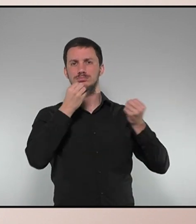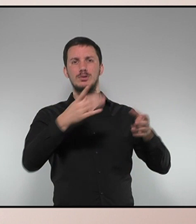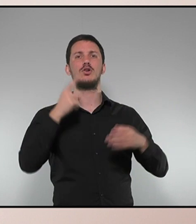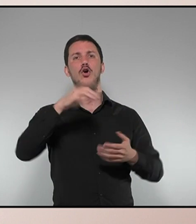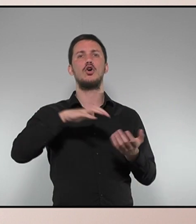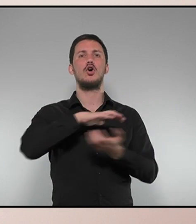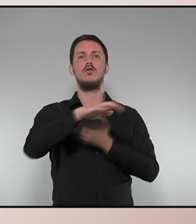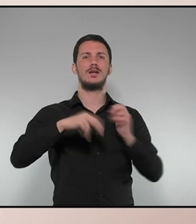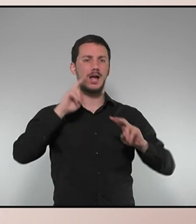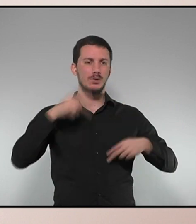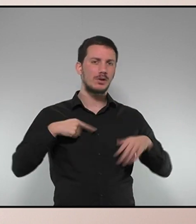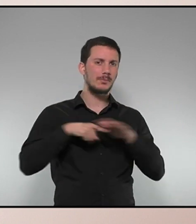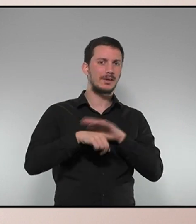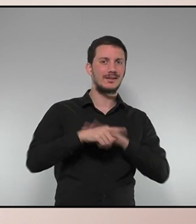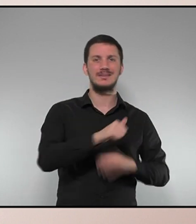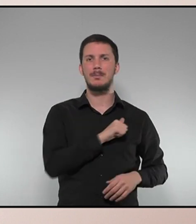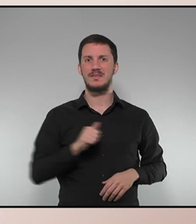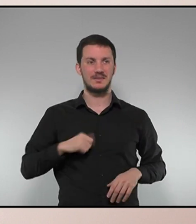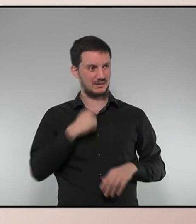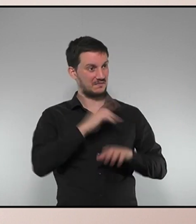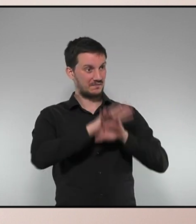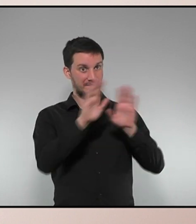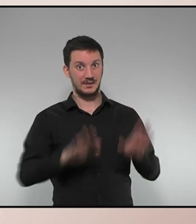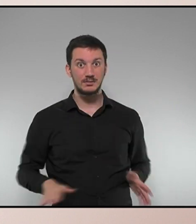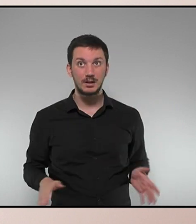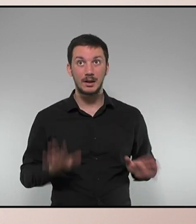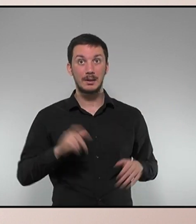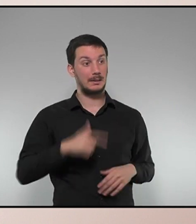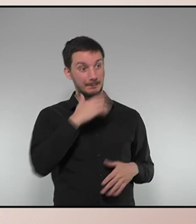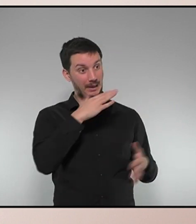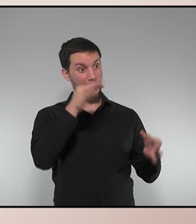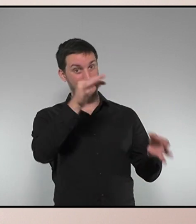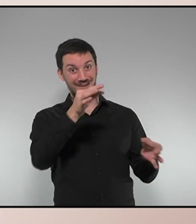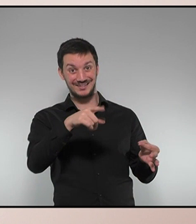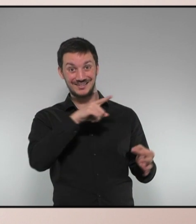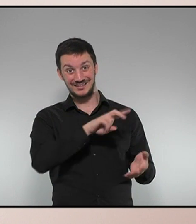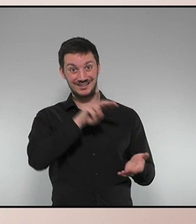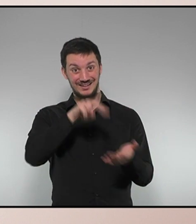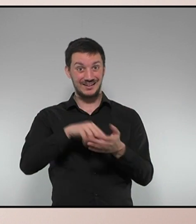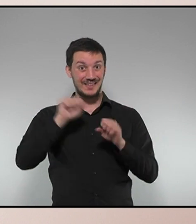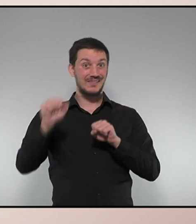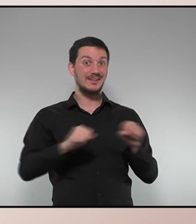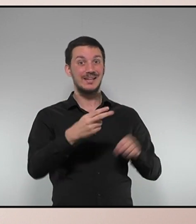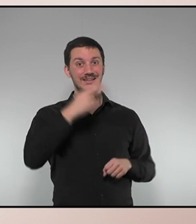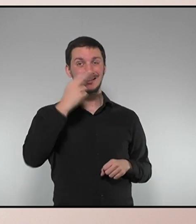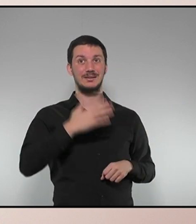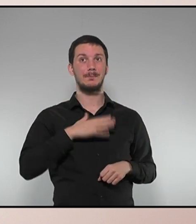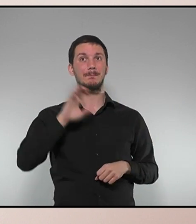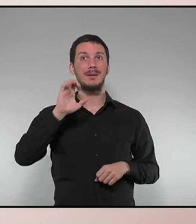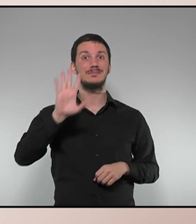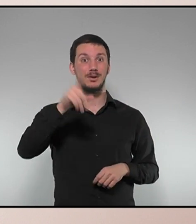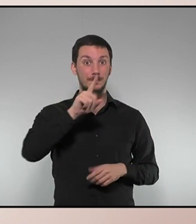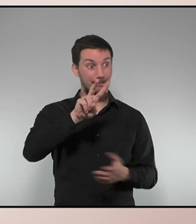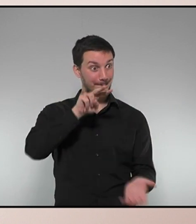polític per l'autodeterminació i l'independència s'ha acabat. El seu paper, per tant, va ser irrellevant en la defensa dels interessos del país, però la seva